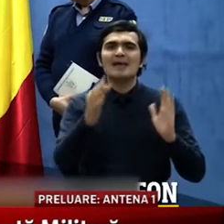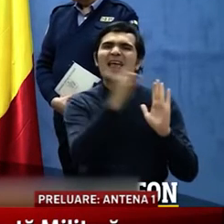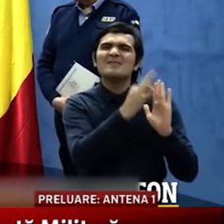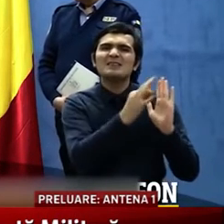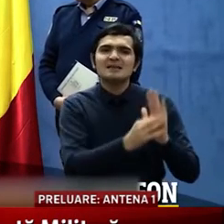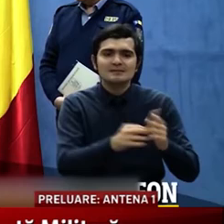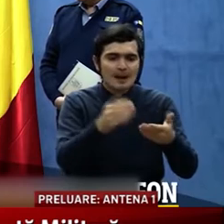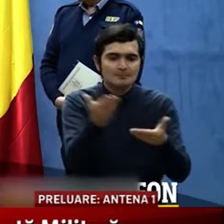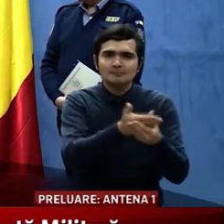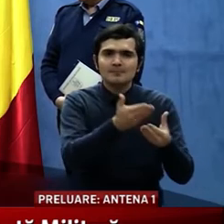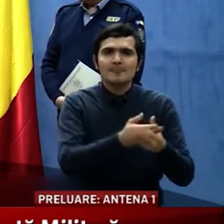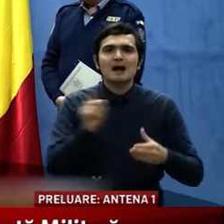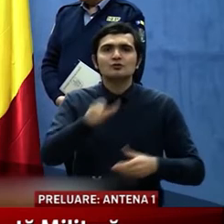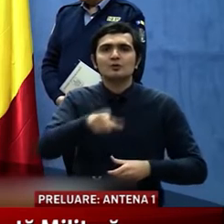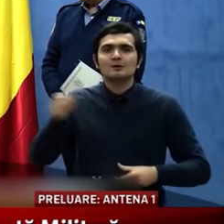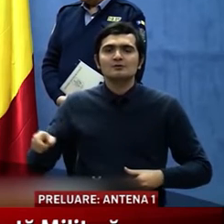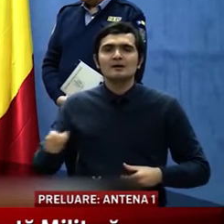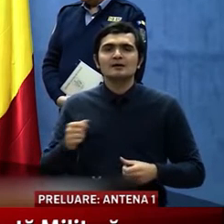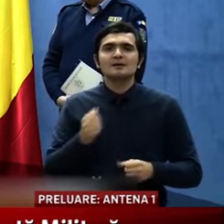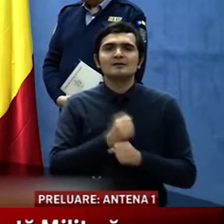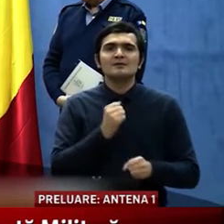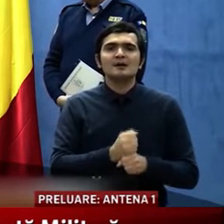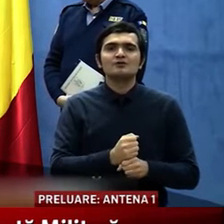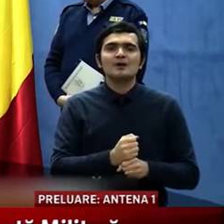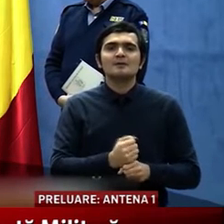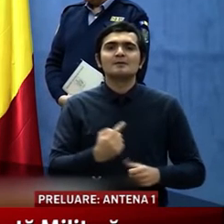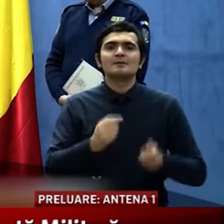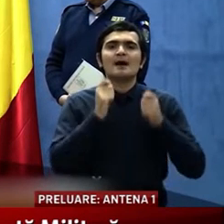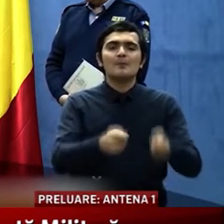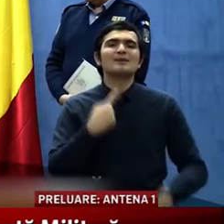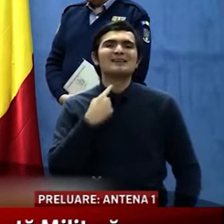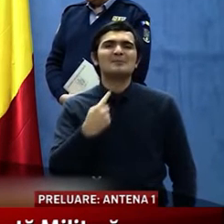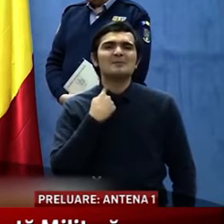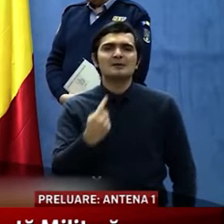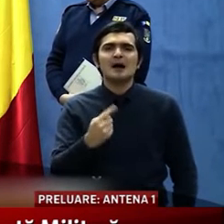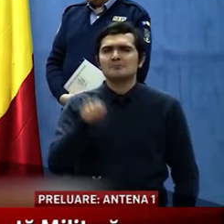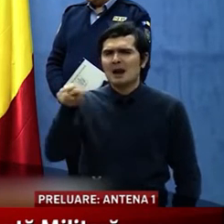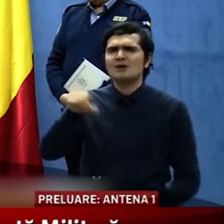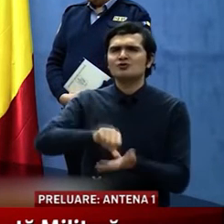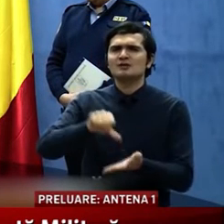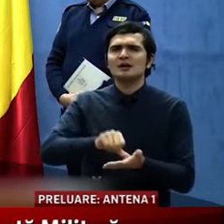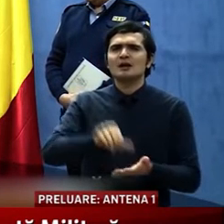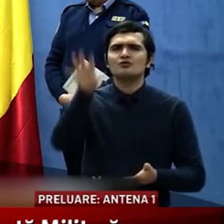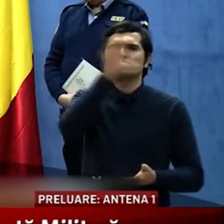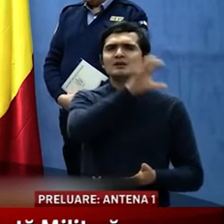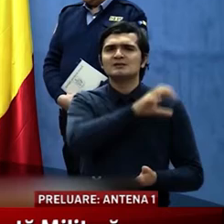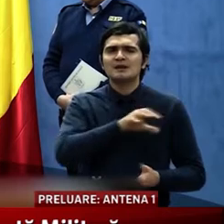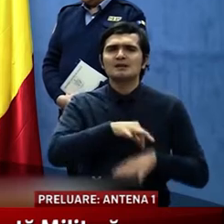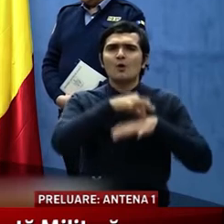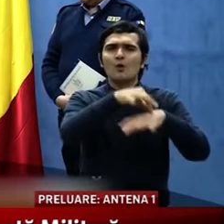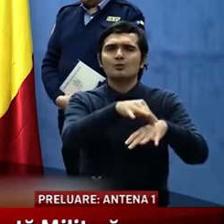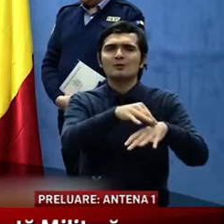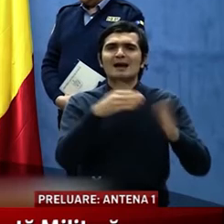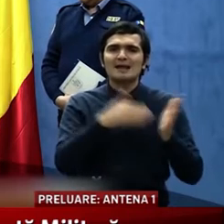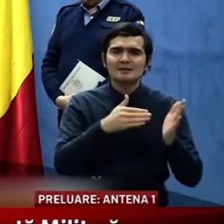actualizează și se raportează săptămânal la centrele județene de coordonare și conducere a intervenției, cât și la